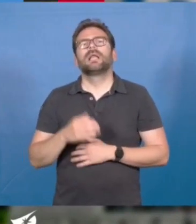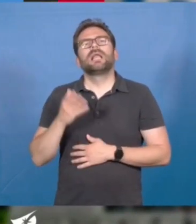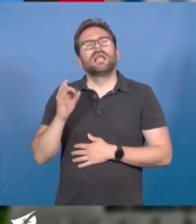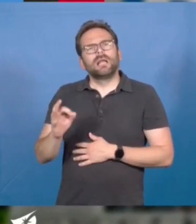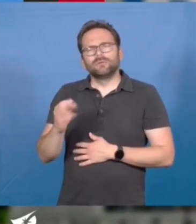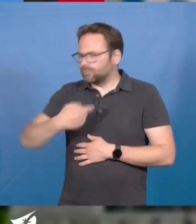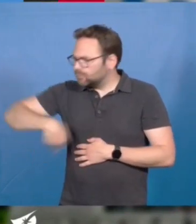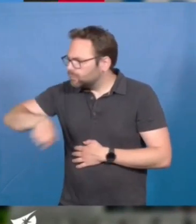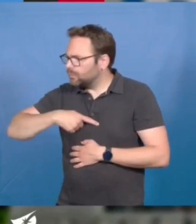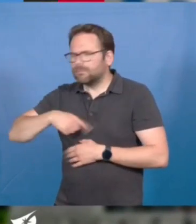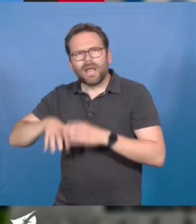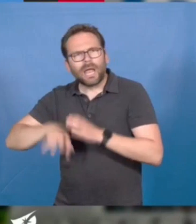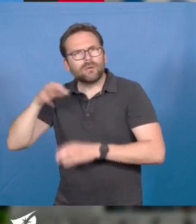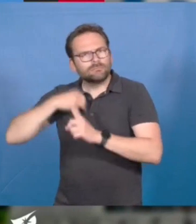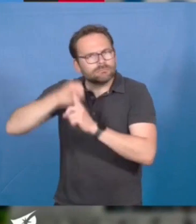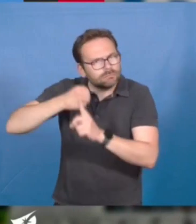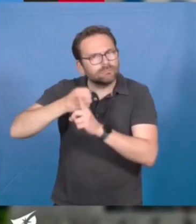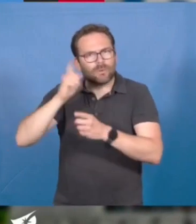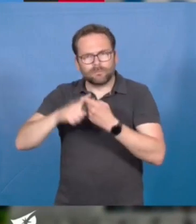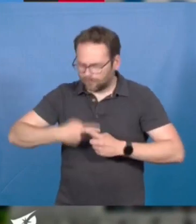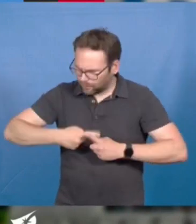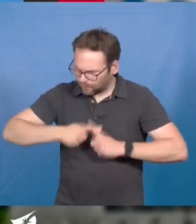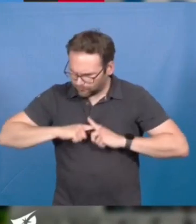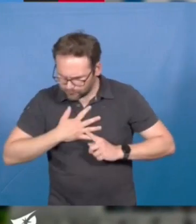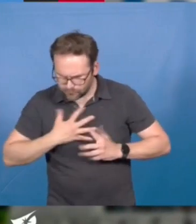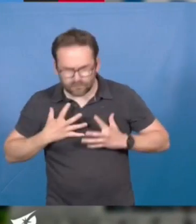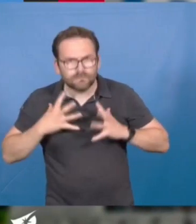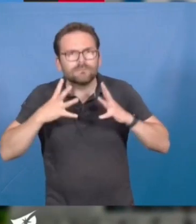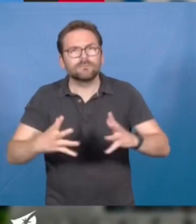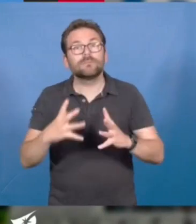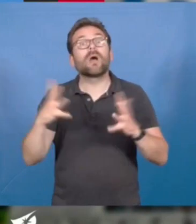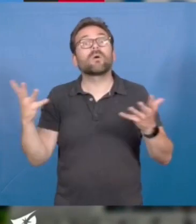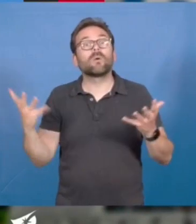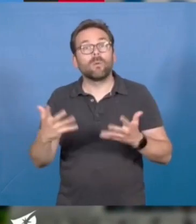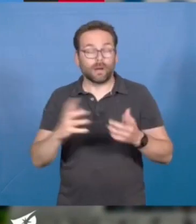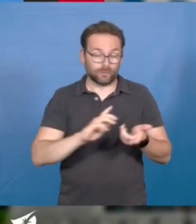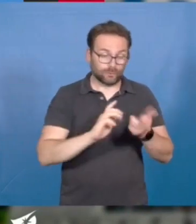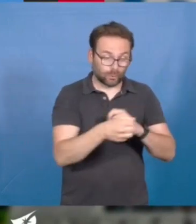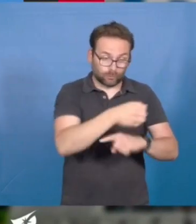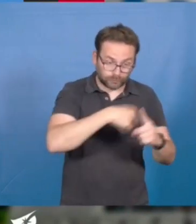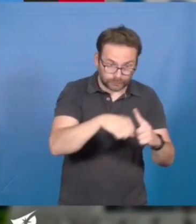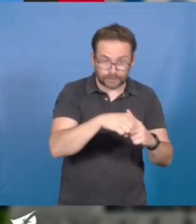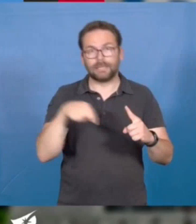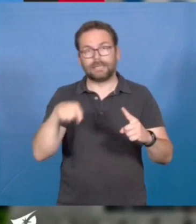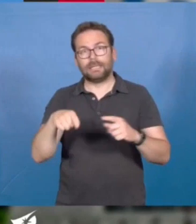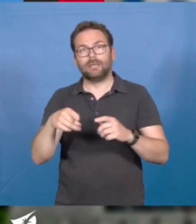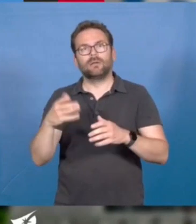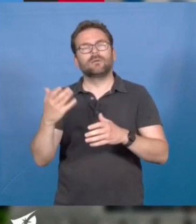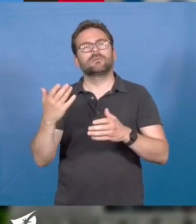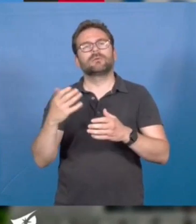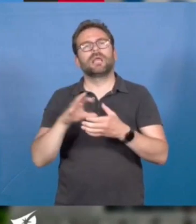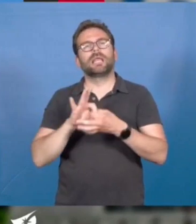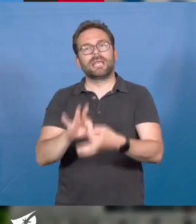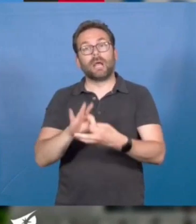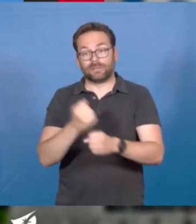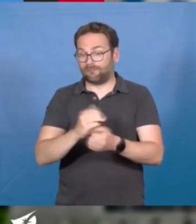d'un débat offensif avec leurs convictions, celles alliant, vous le savez, changement de société, nécessaire révolution de notre rapport au